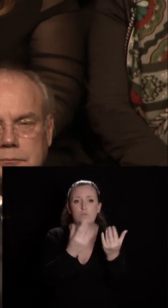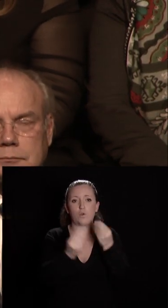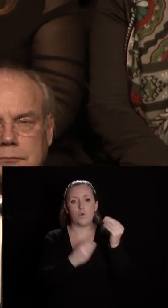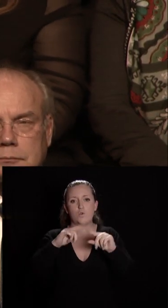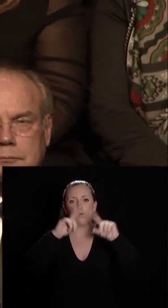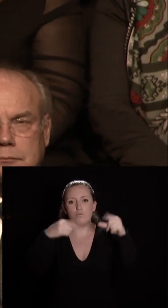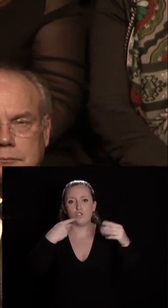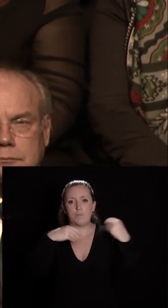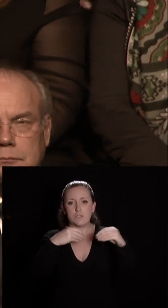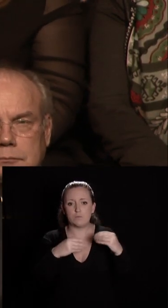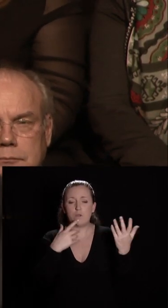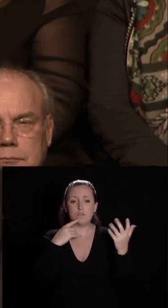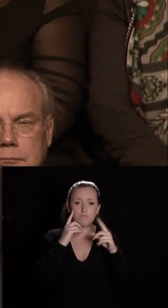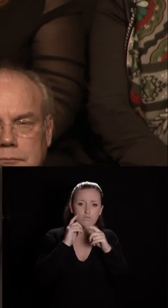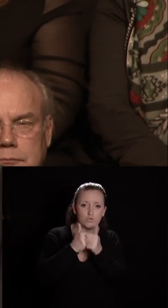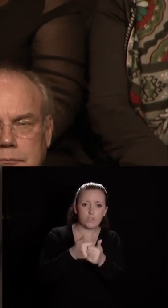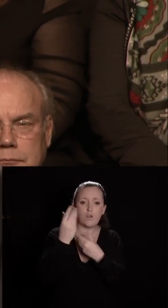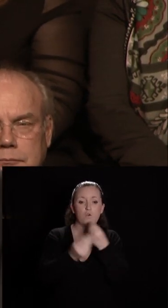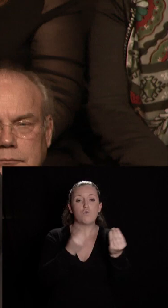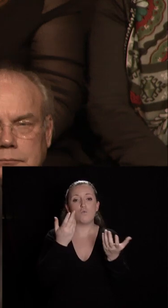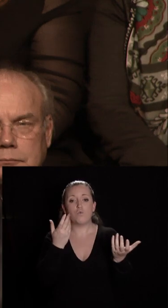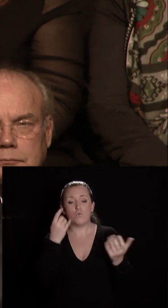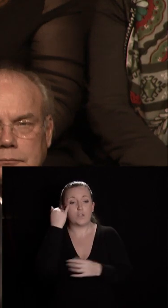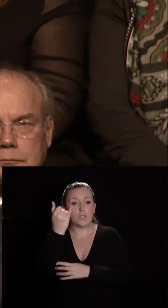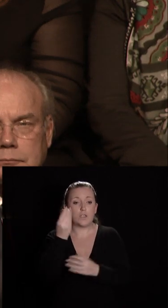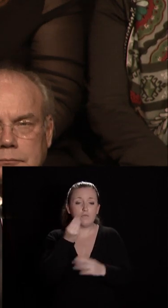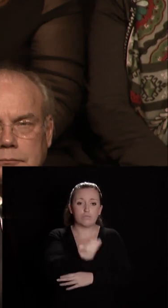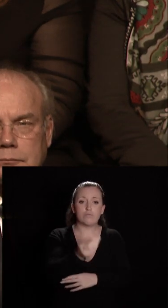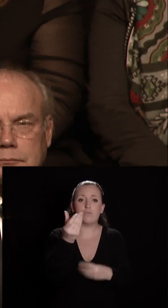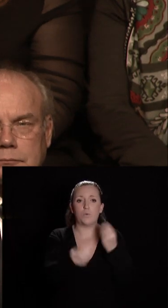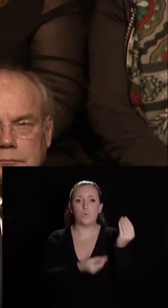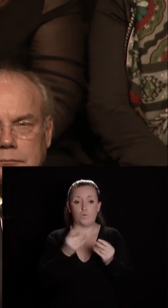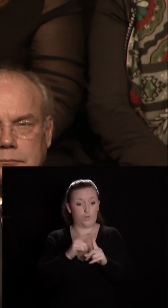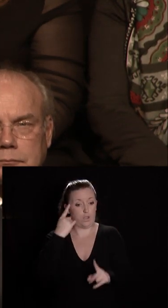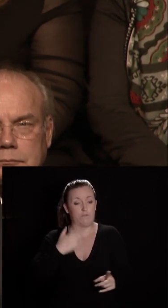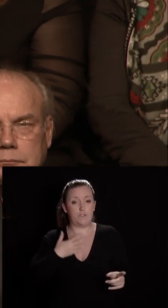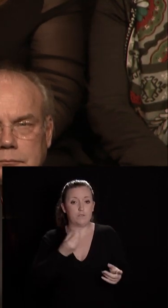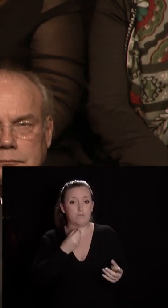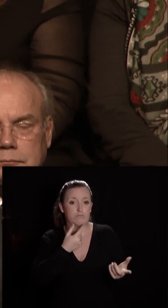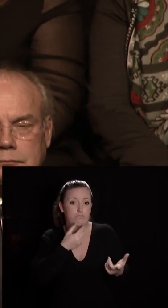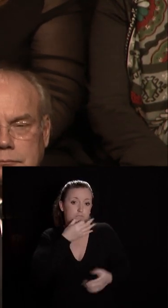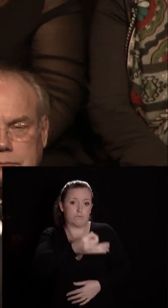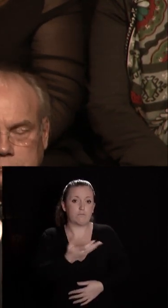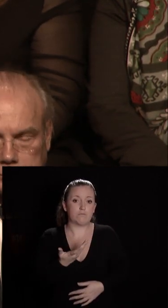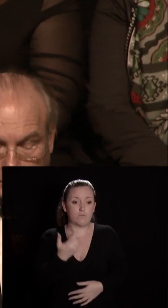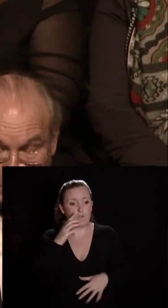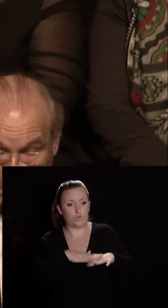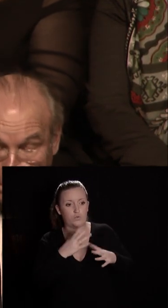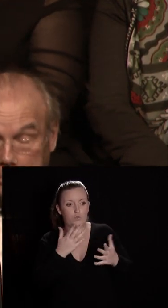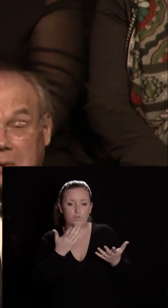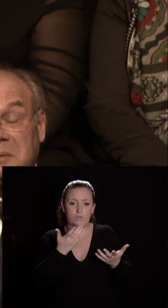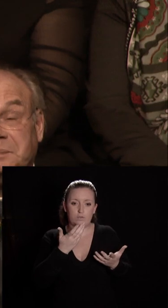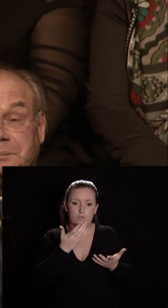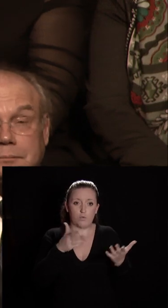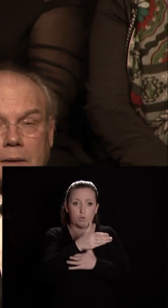participatif de suggérer tout simplement une idée et bien sûr de donner son avis sur les projets ou de les départager